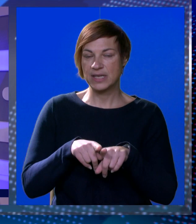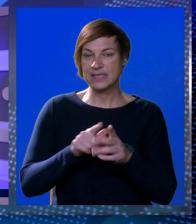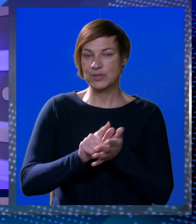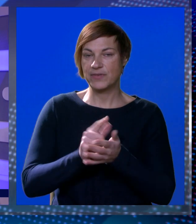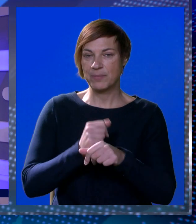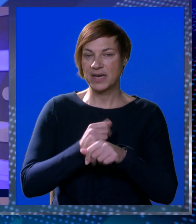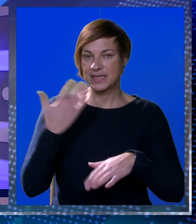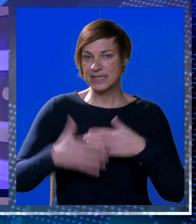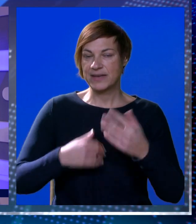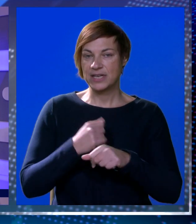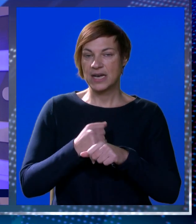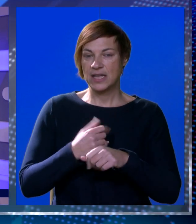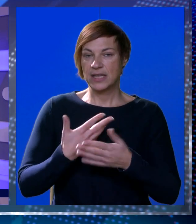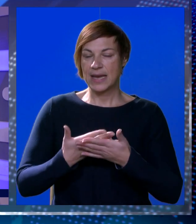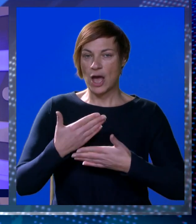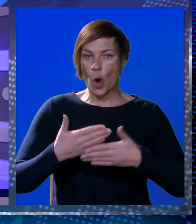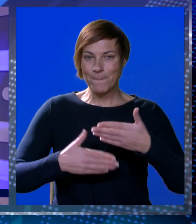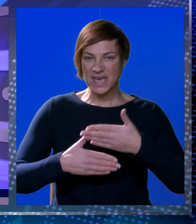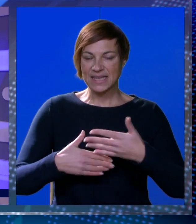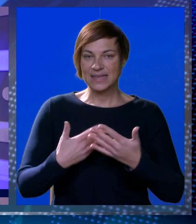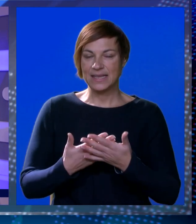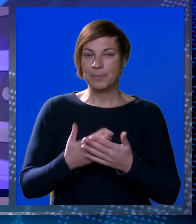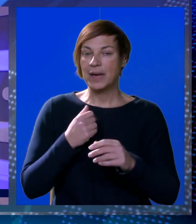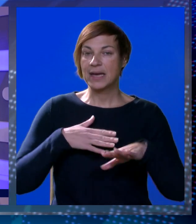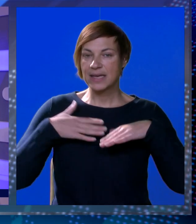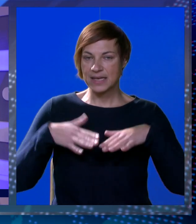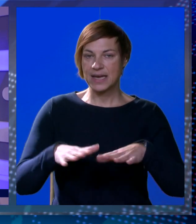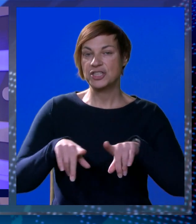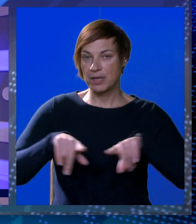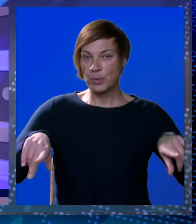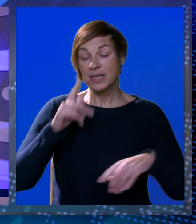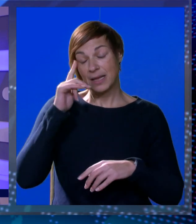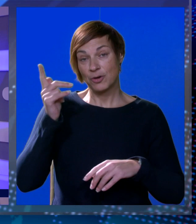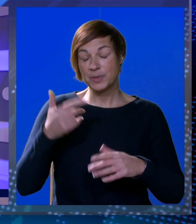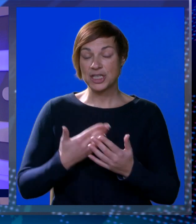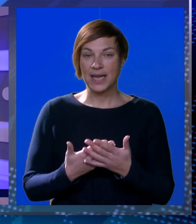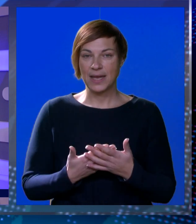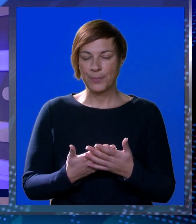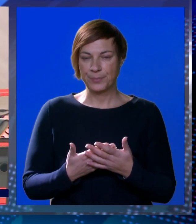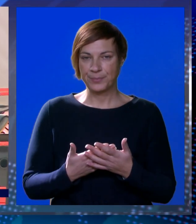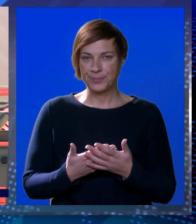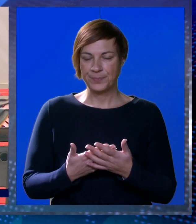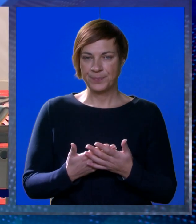se paralelno izvode i završni radovi na poslovnim objektima. Građani pak podjeljenog mišljenja.